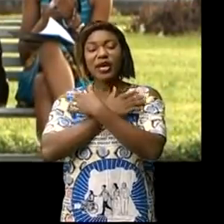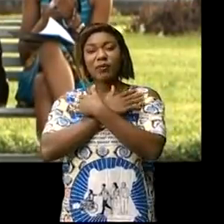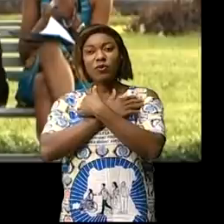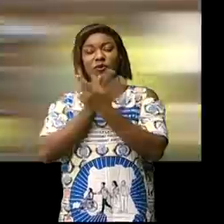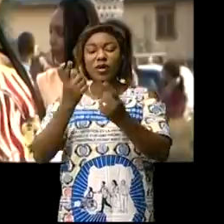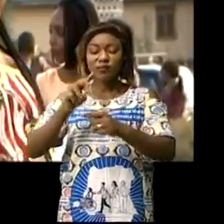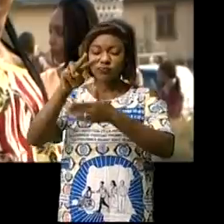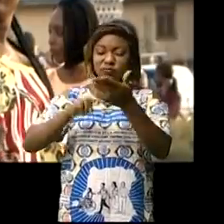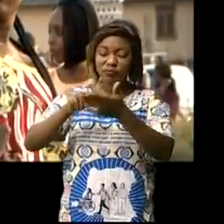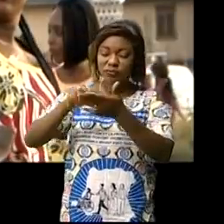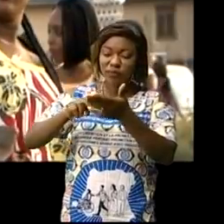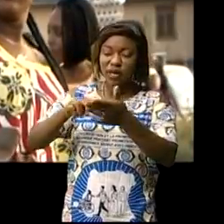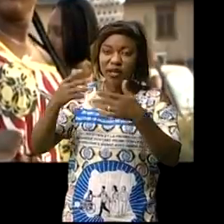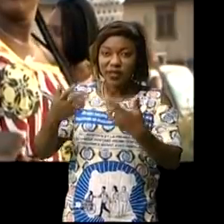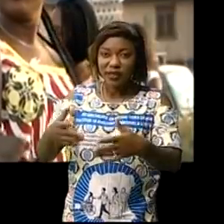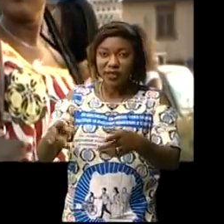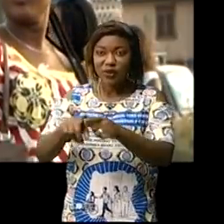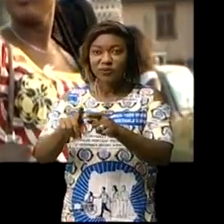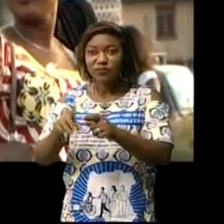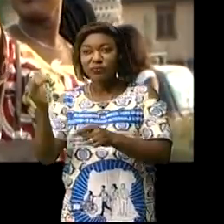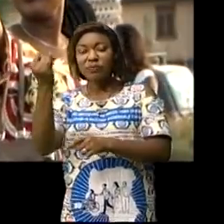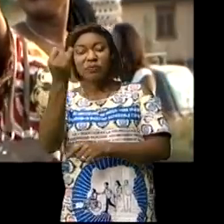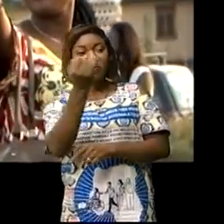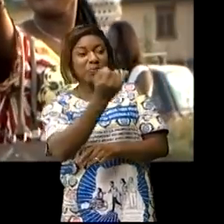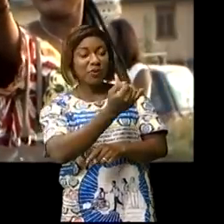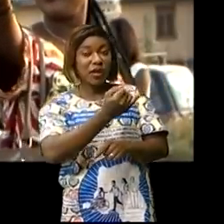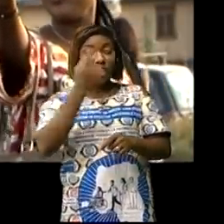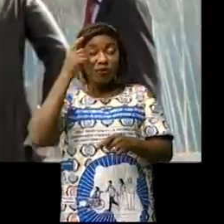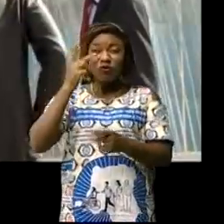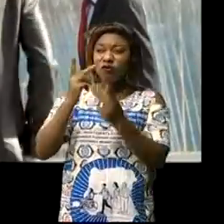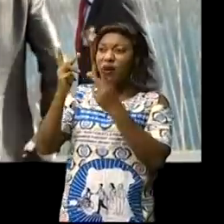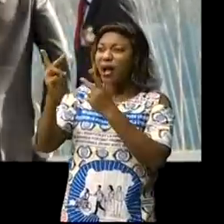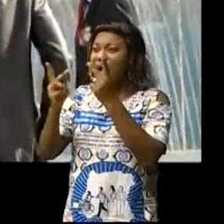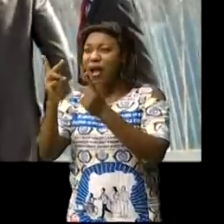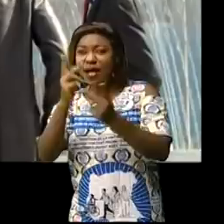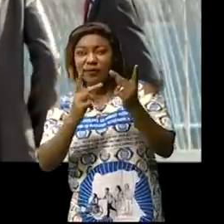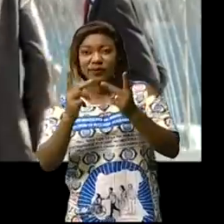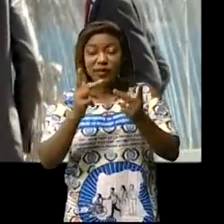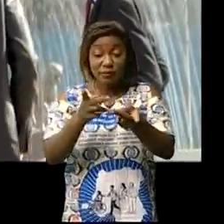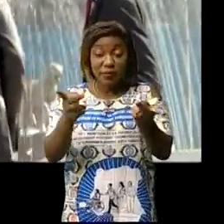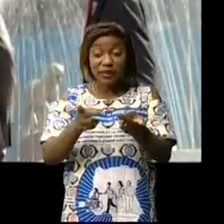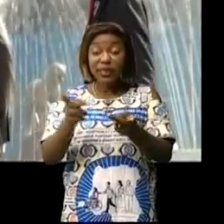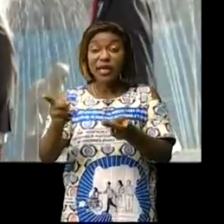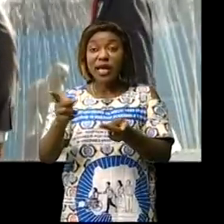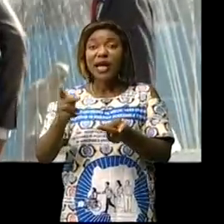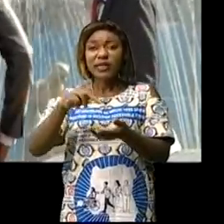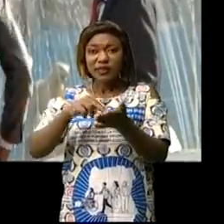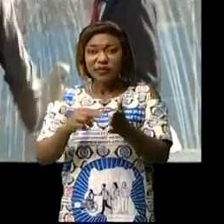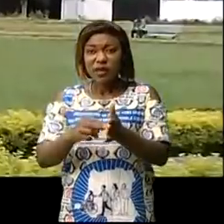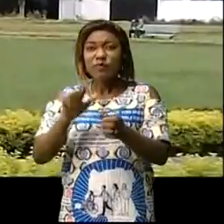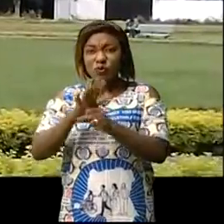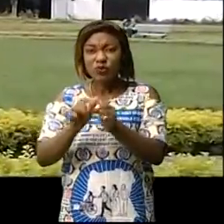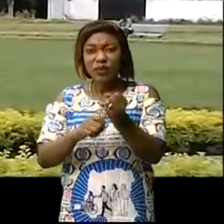détendre les admirateurs de la nature y allaient également pour contempler le paysage ces cadres étaient très prisés par les jeunes